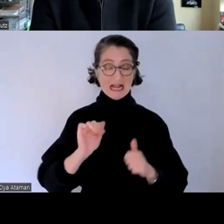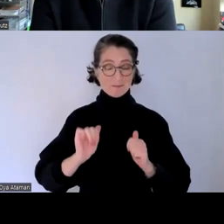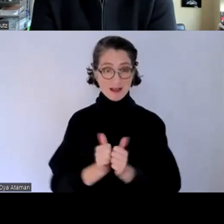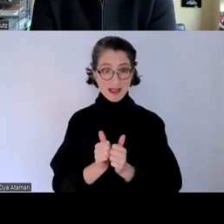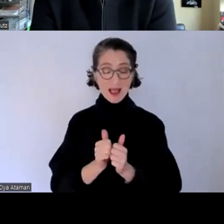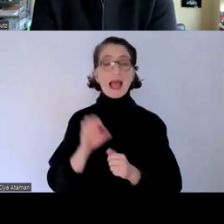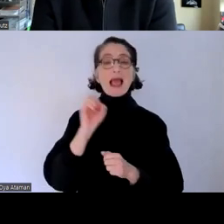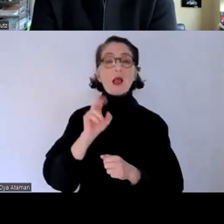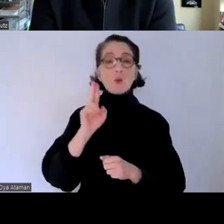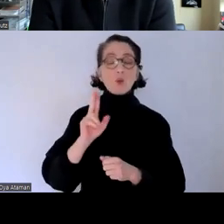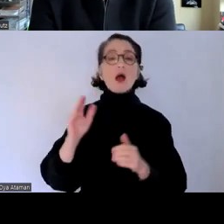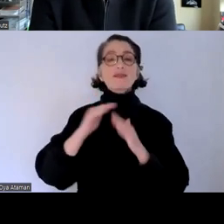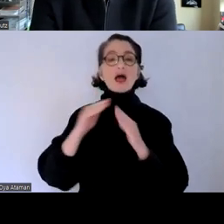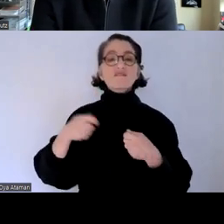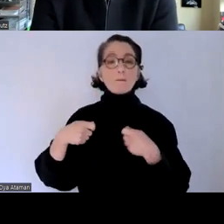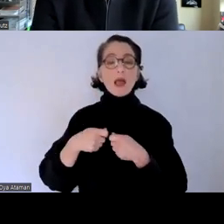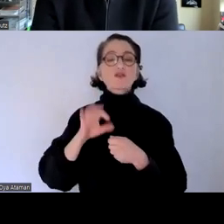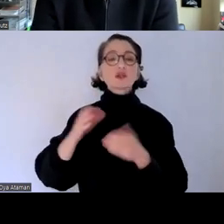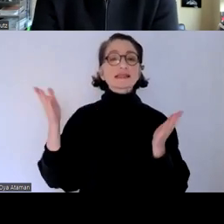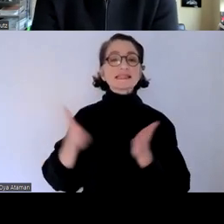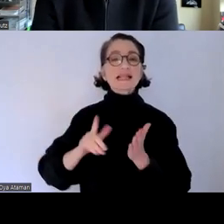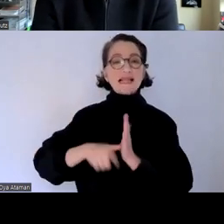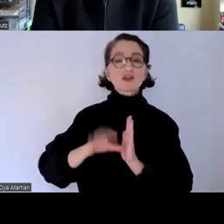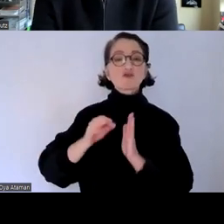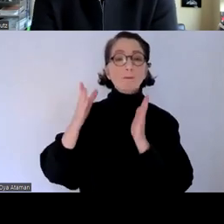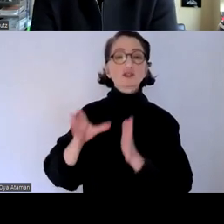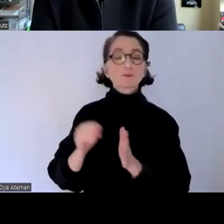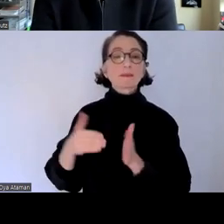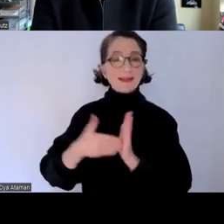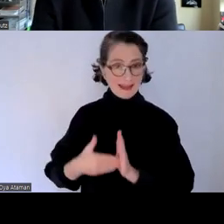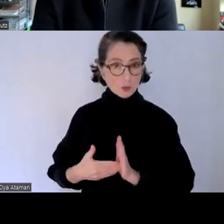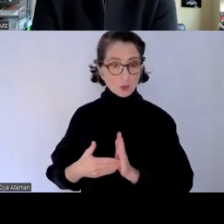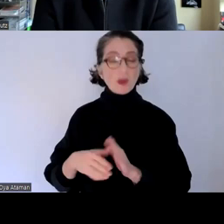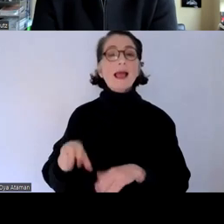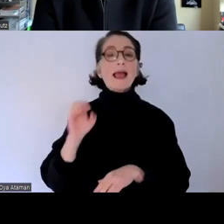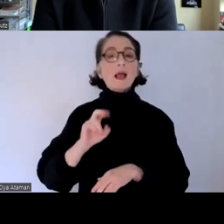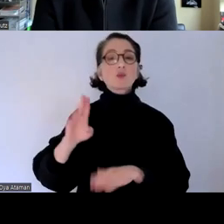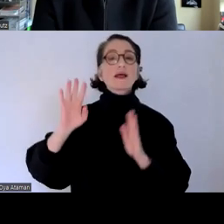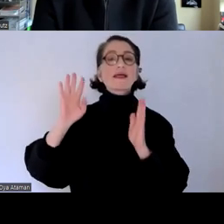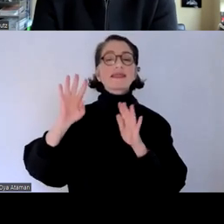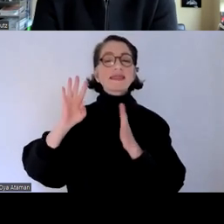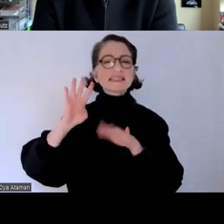der dienstleister für menschen mit behinderung dem europäischen netzwerk für barrierefreien